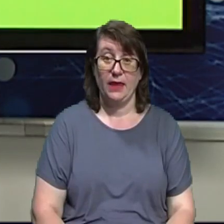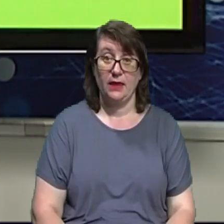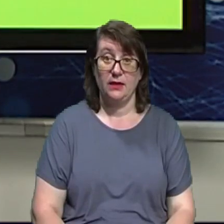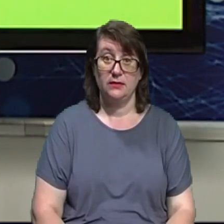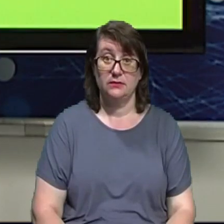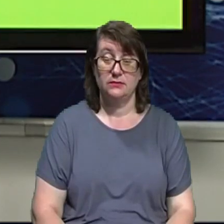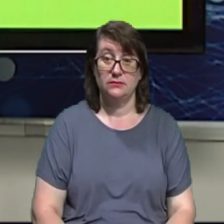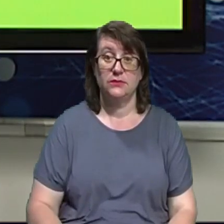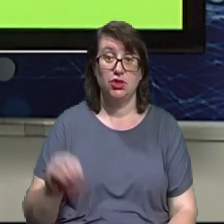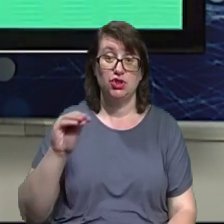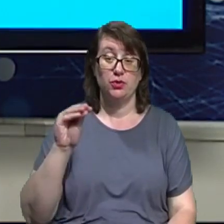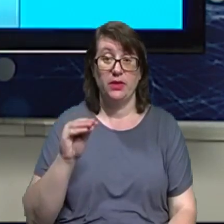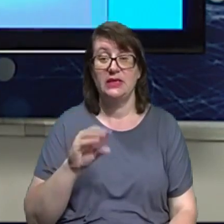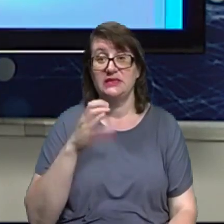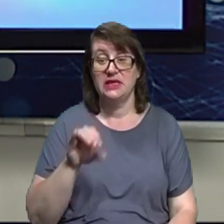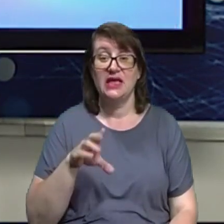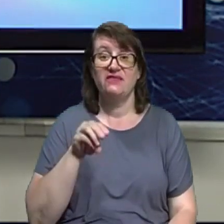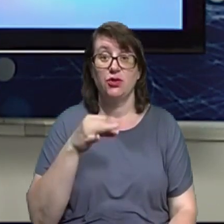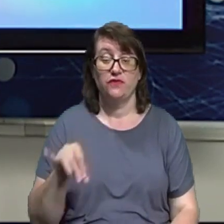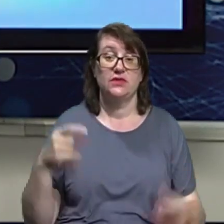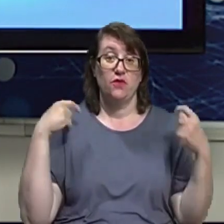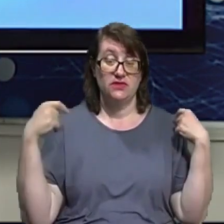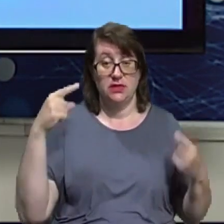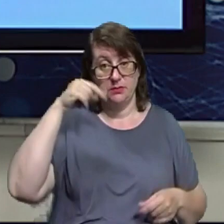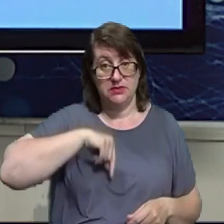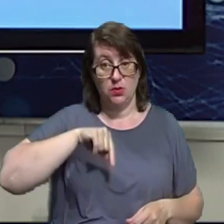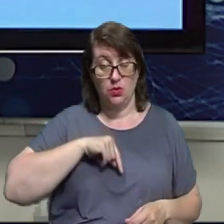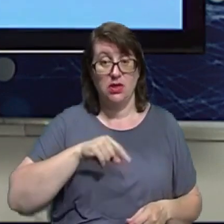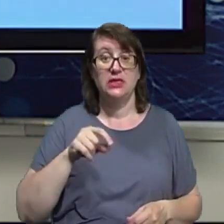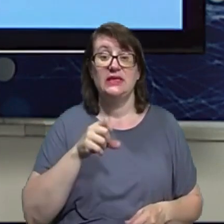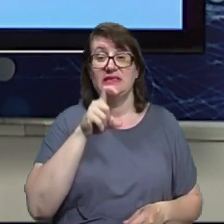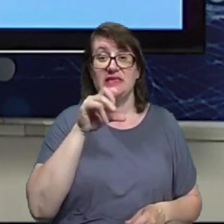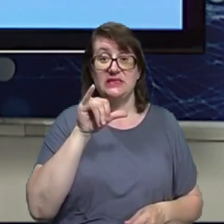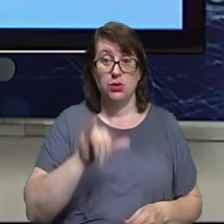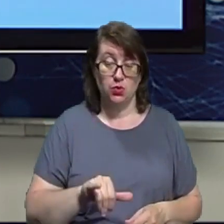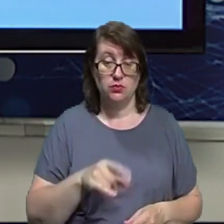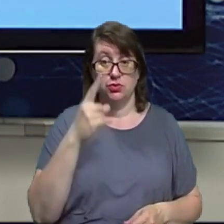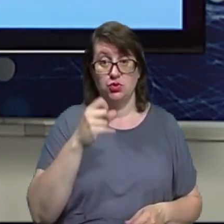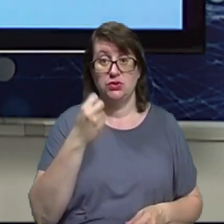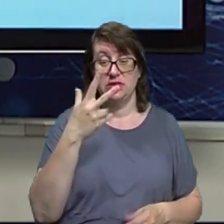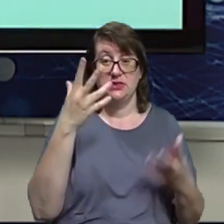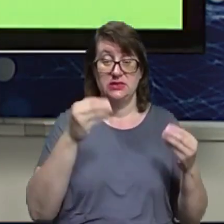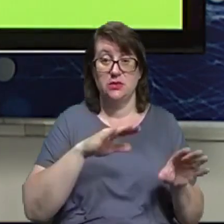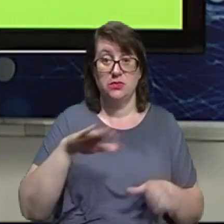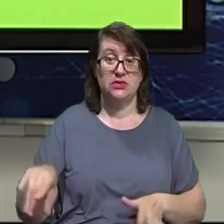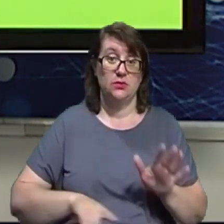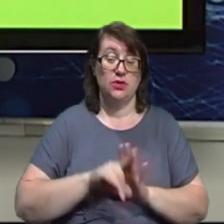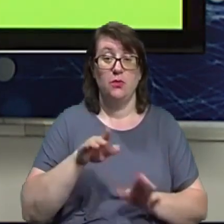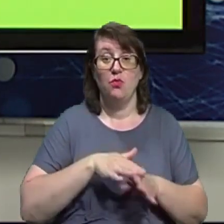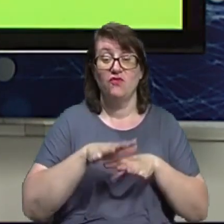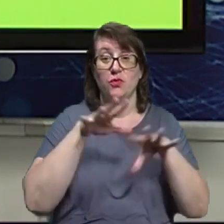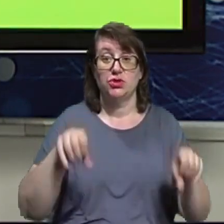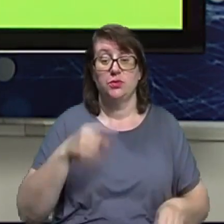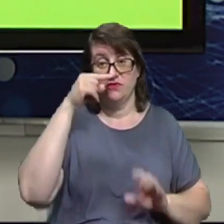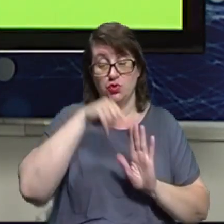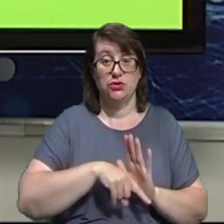Житомирянин Сергій Твардовський – офіцер-психолог Збройних сил України. 113 днів після початку повномасштабного вторгнення Росії